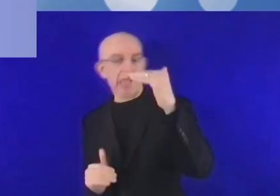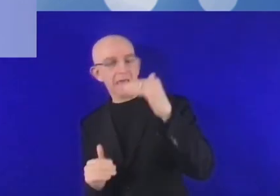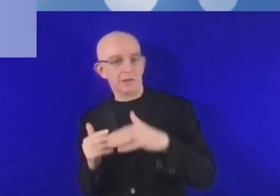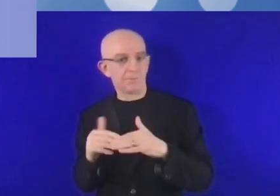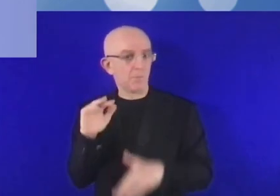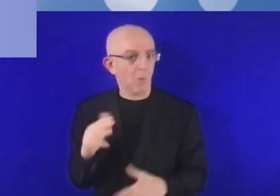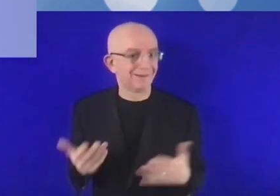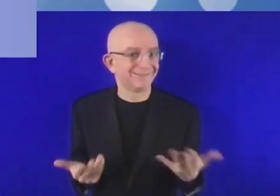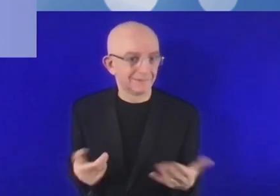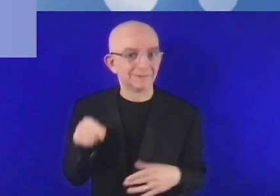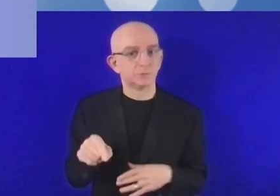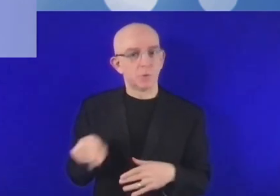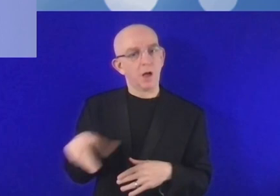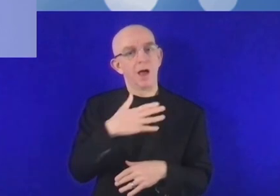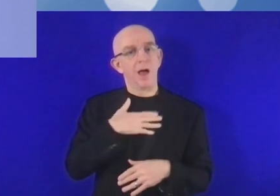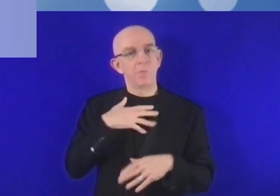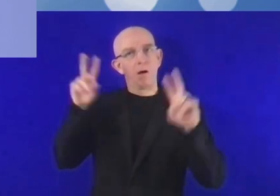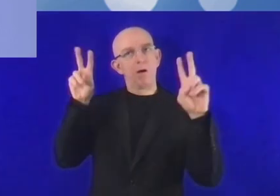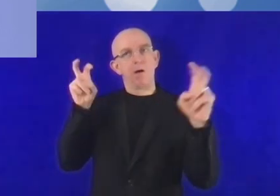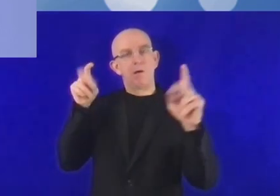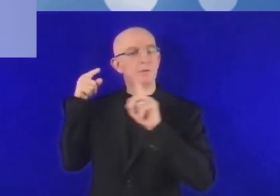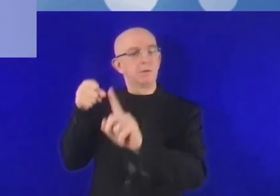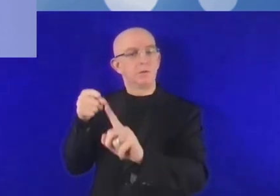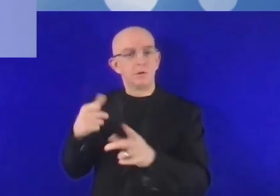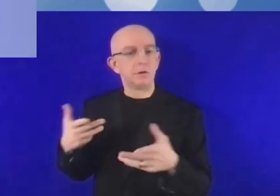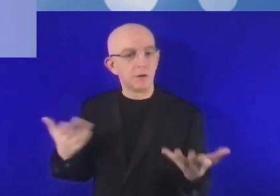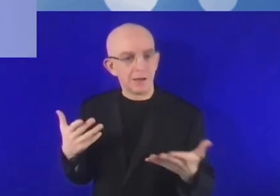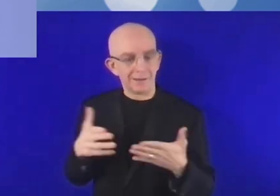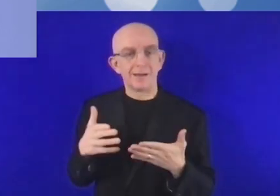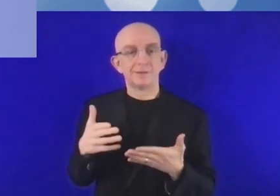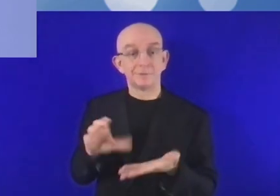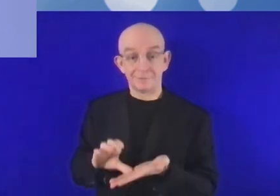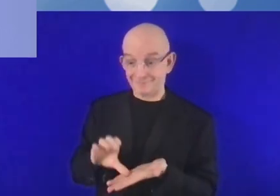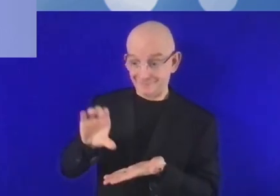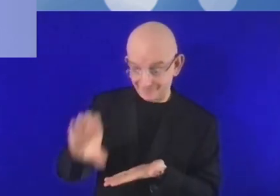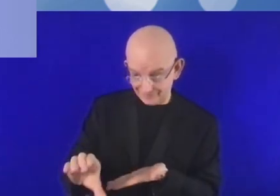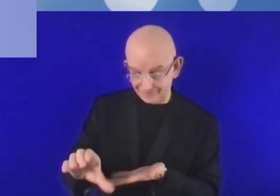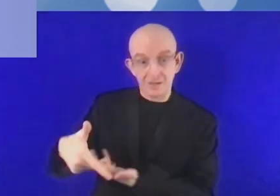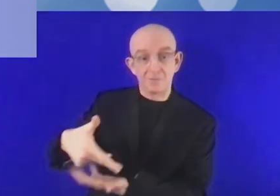'élargir et s'approfondir lors de la pandémie de COVID-19. Notre groupe